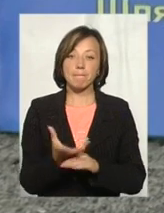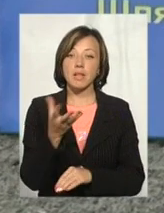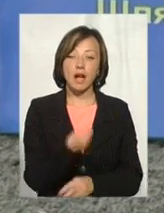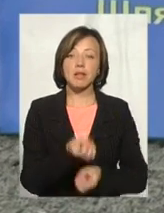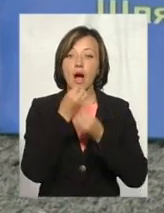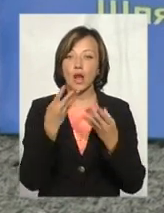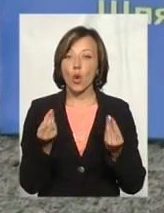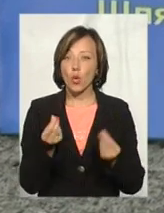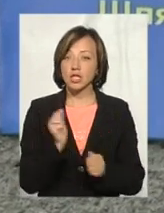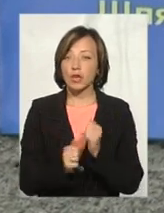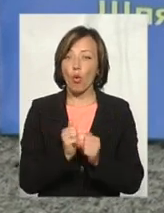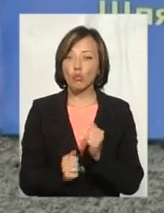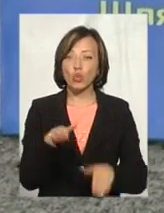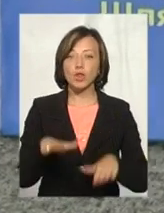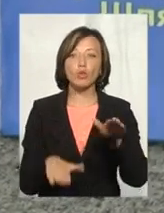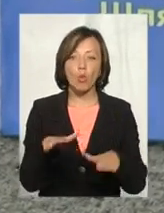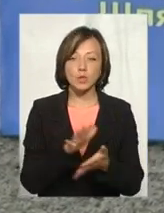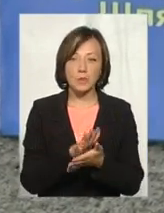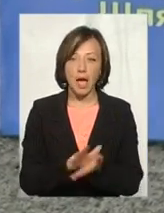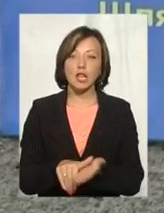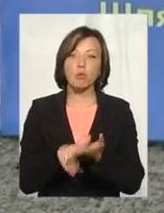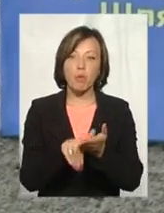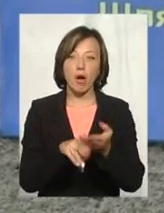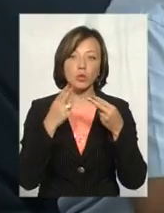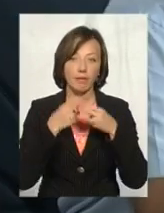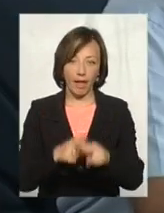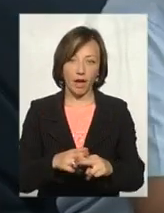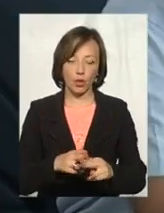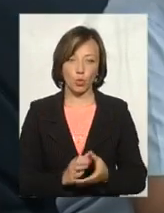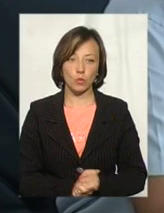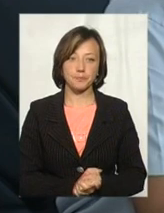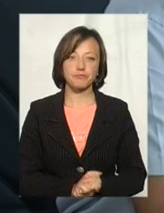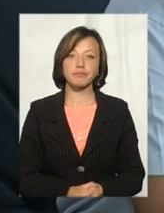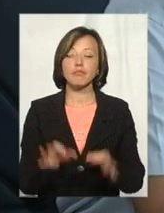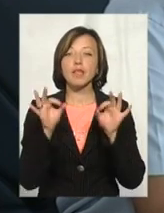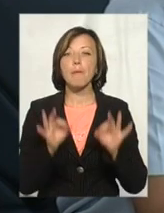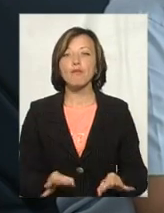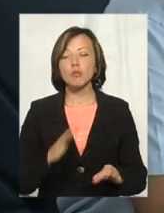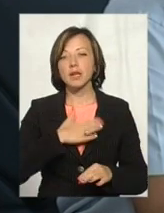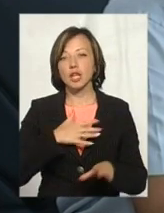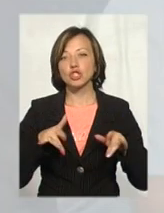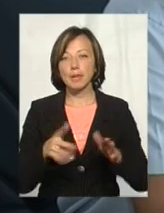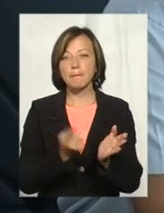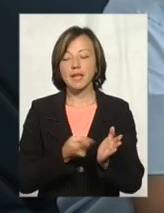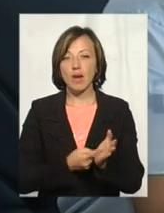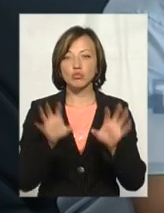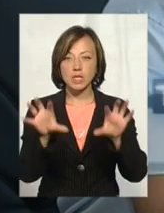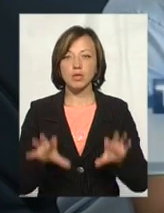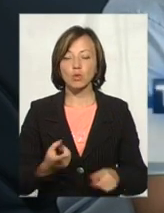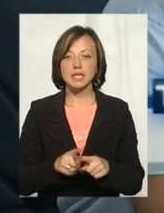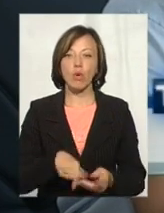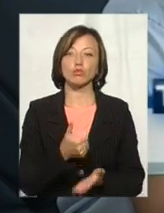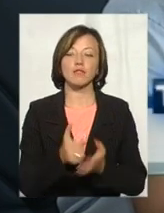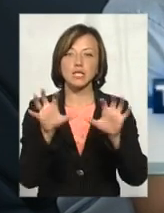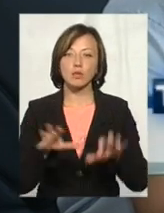гарні гроші за кожну тонну непотребу, та ще й допомагають технікою. Правомірність наших дій підтверджується законом. Це основний